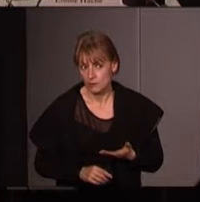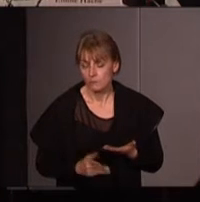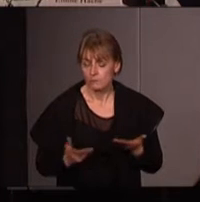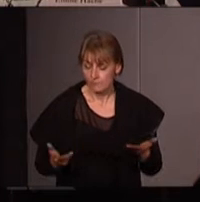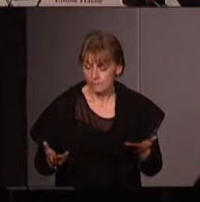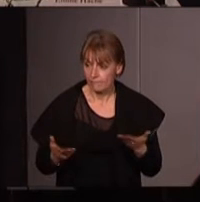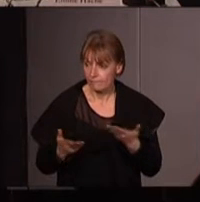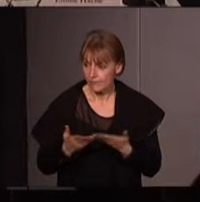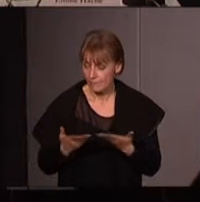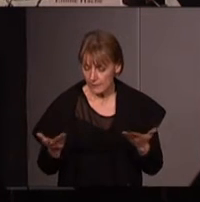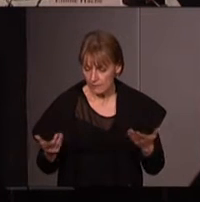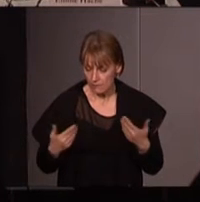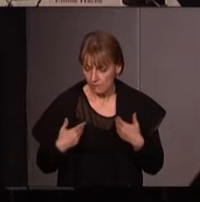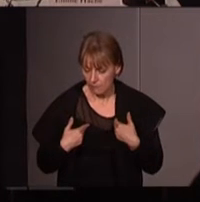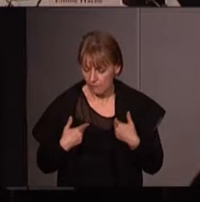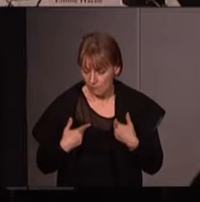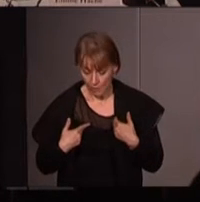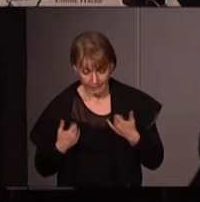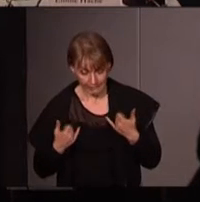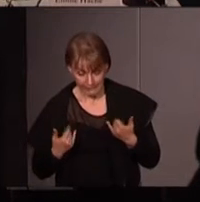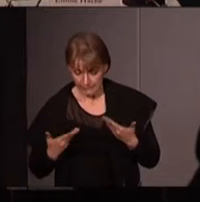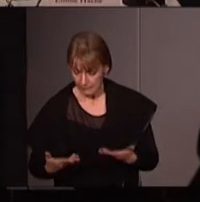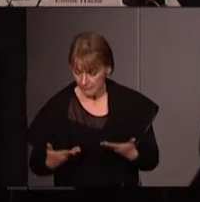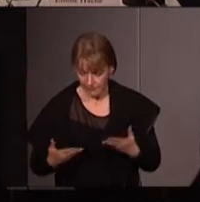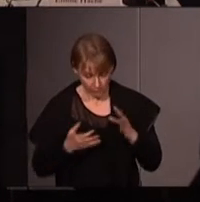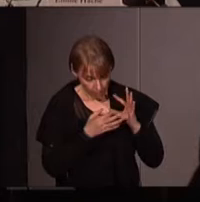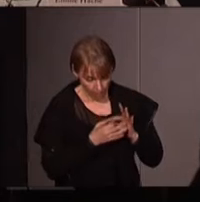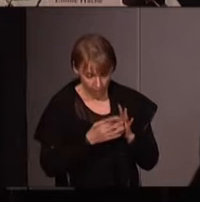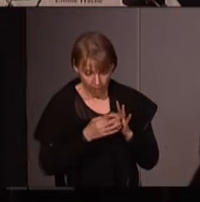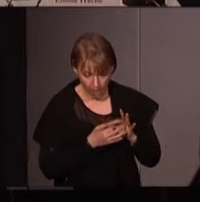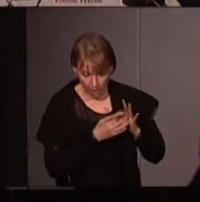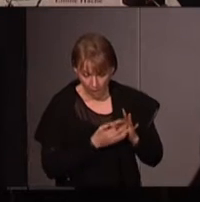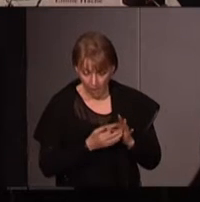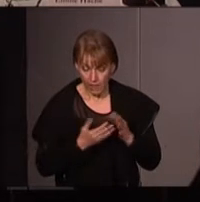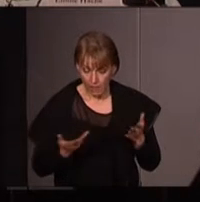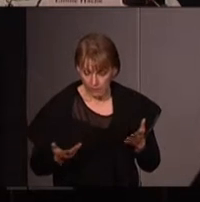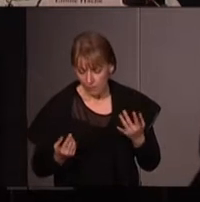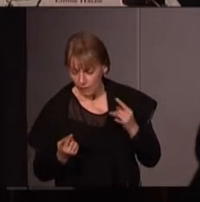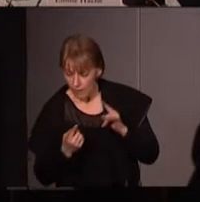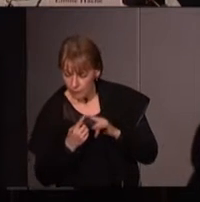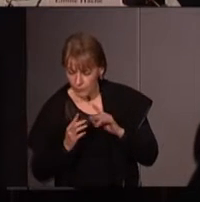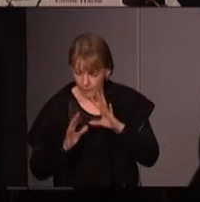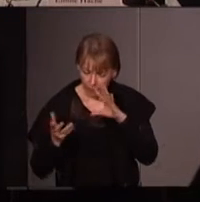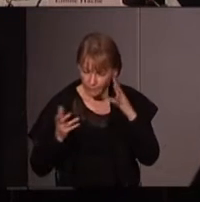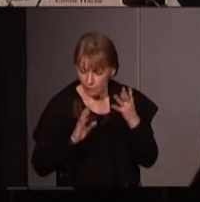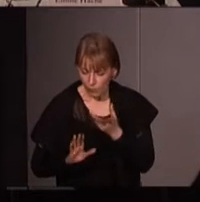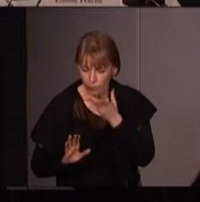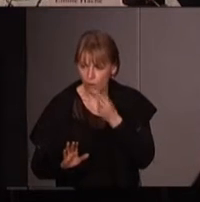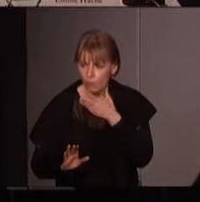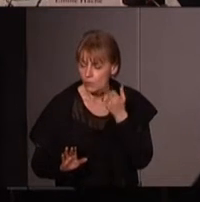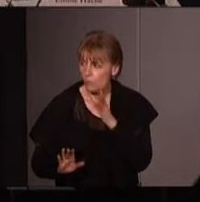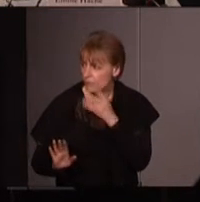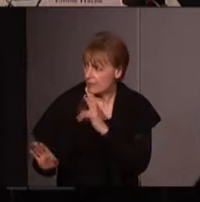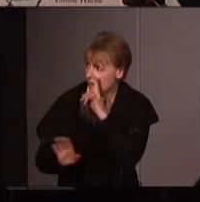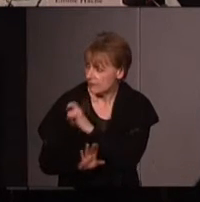il m'a manqué l'ancrage dans le ici et maintenant pour que ça fasse écho à un référentiel peut-être plus familier j'avais envie de commencer ma question en